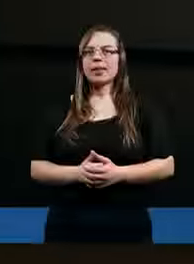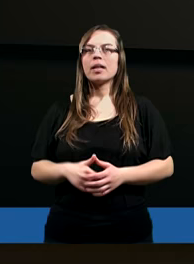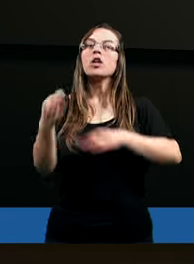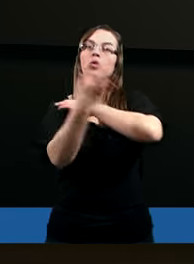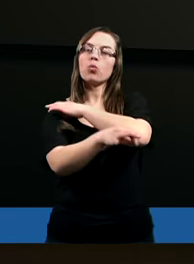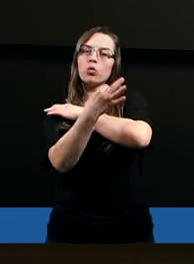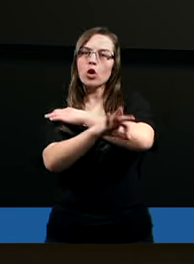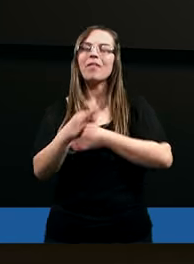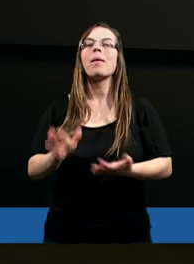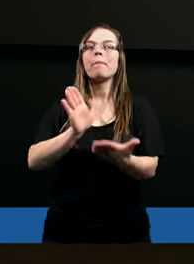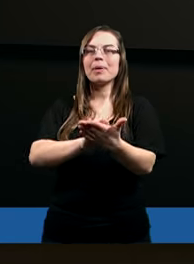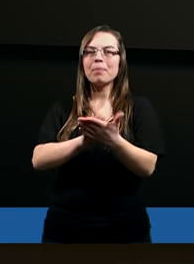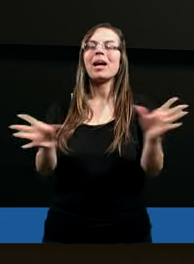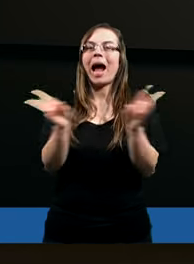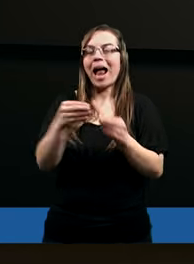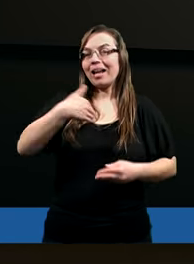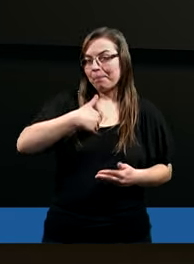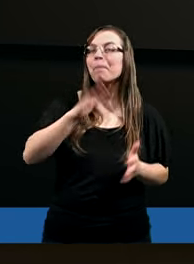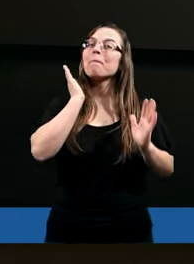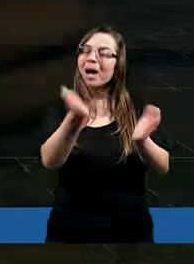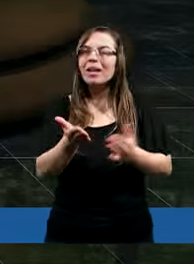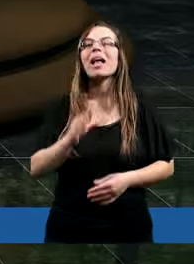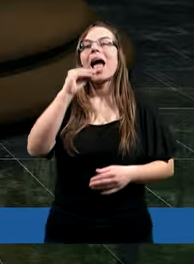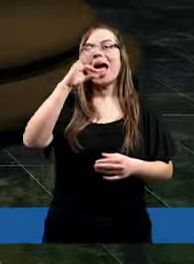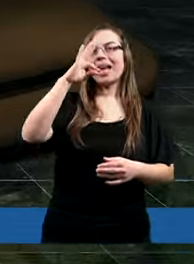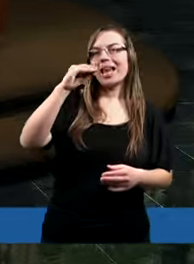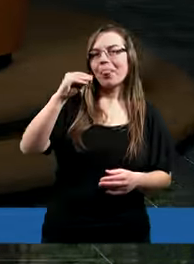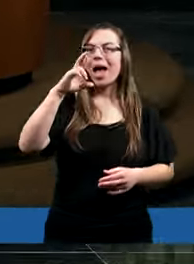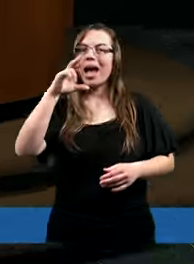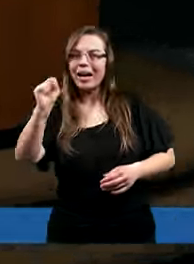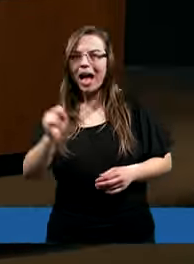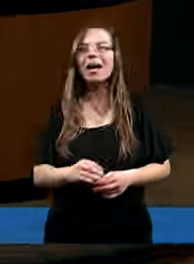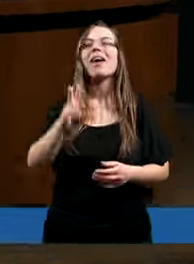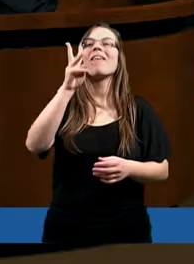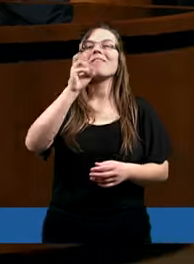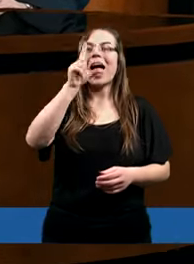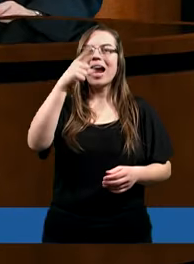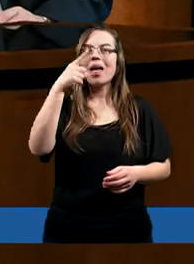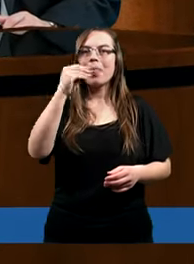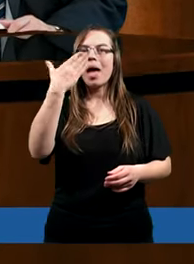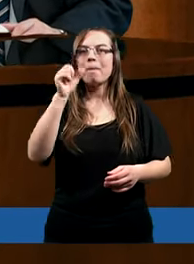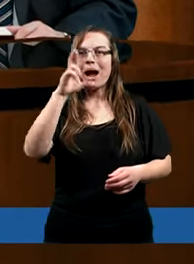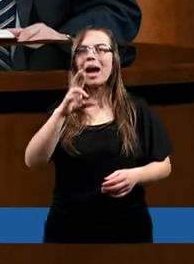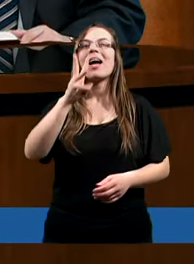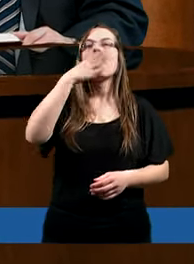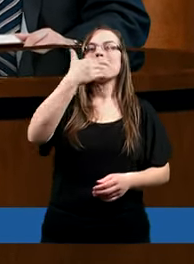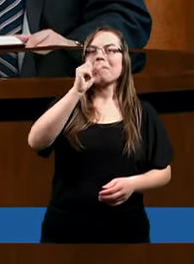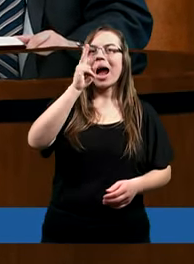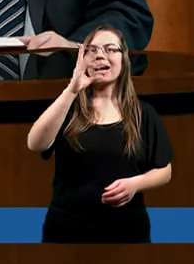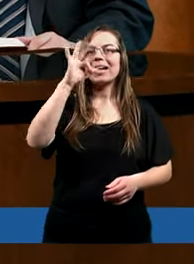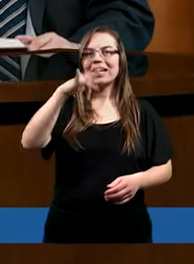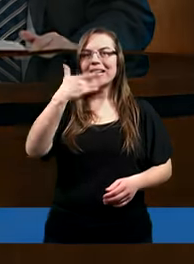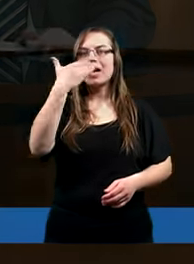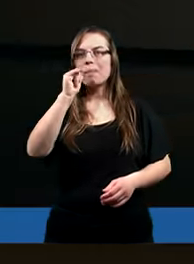Studiować Biblię razem ze mną będzie Estera, Waldemar i Maksymilian.